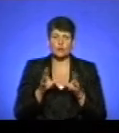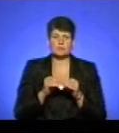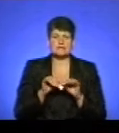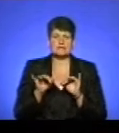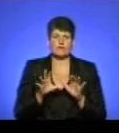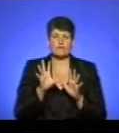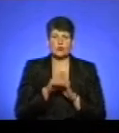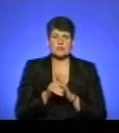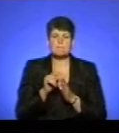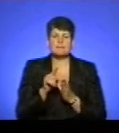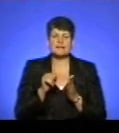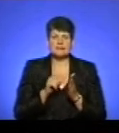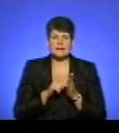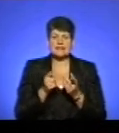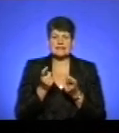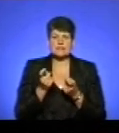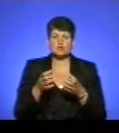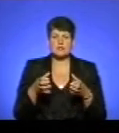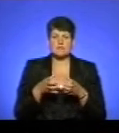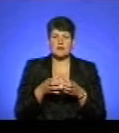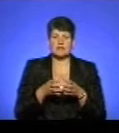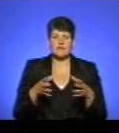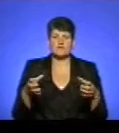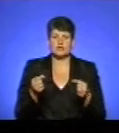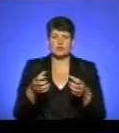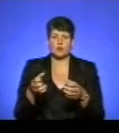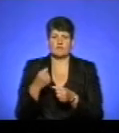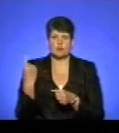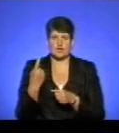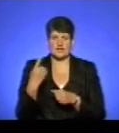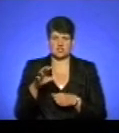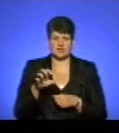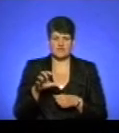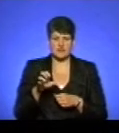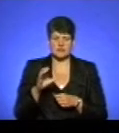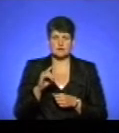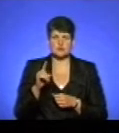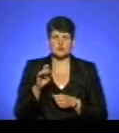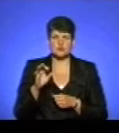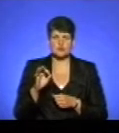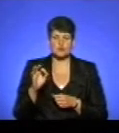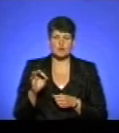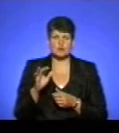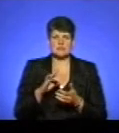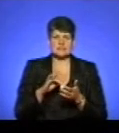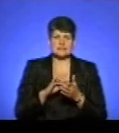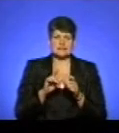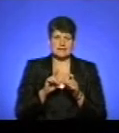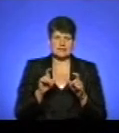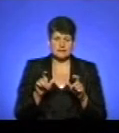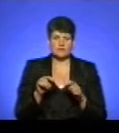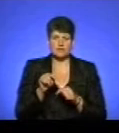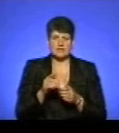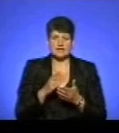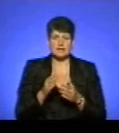виходить таке питання, і залучена бригада повідлових бродячих тварин, зооцент, вони є